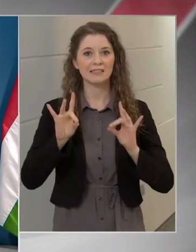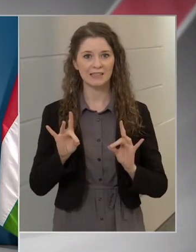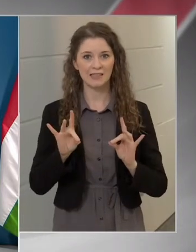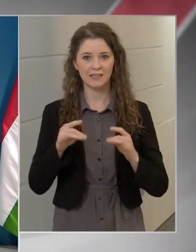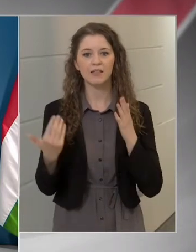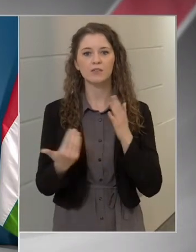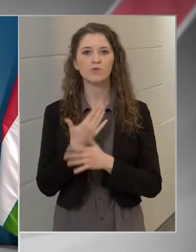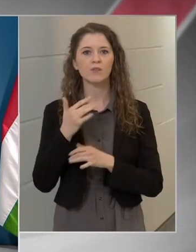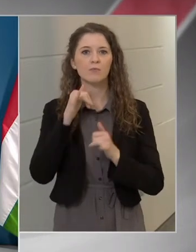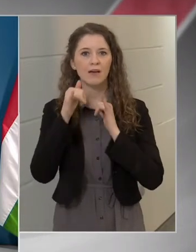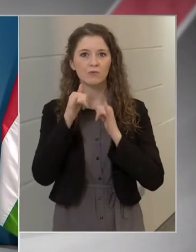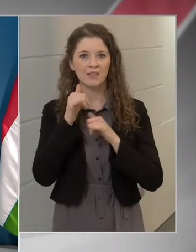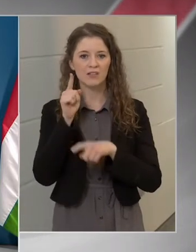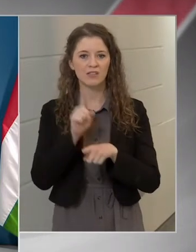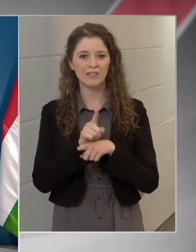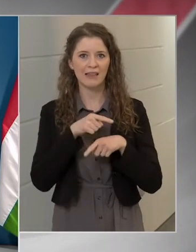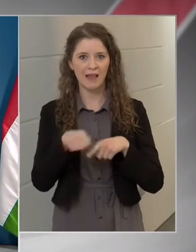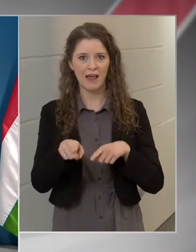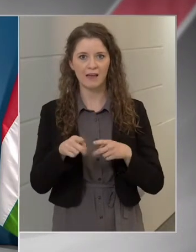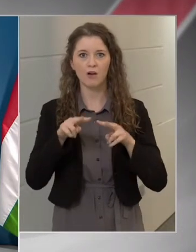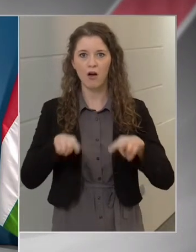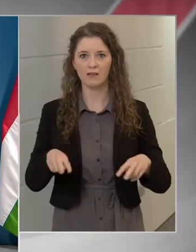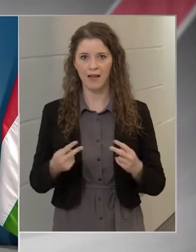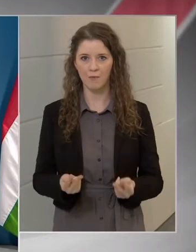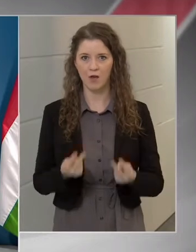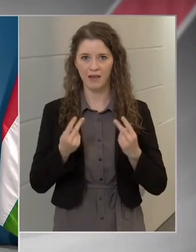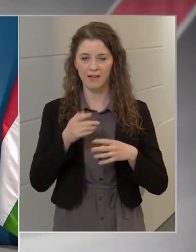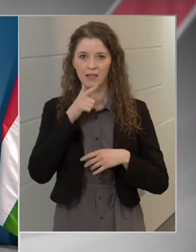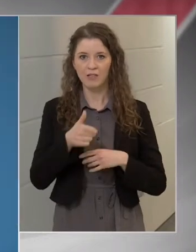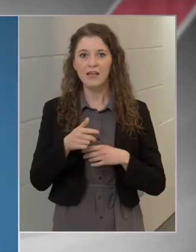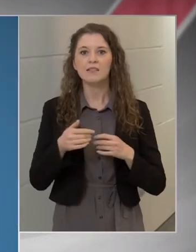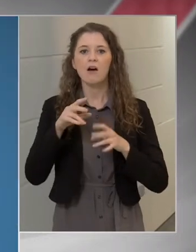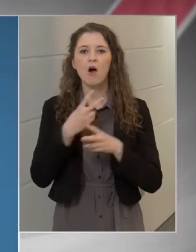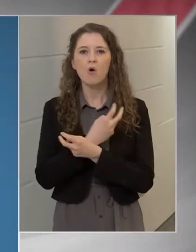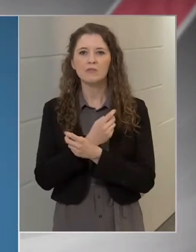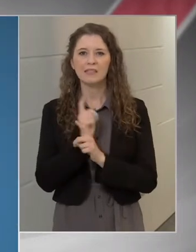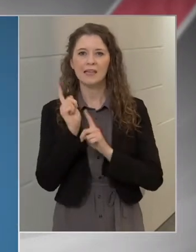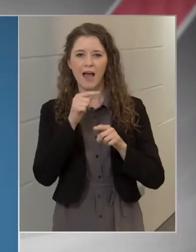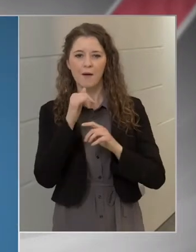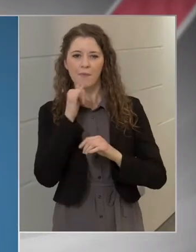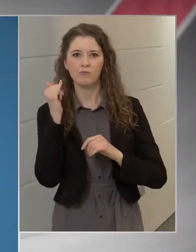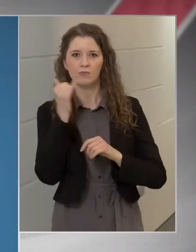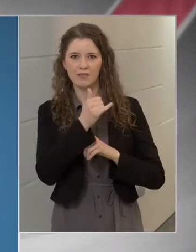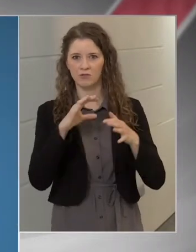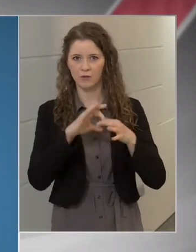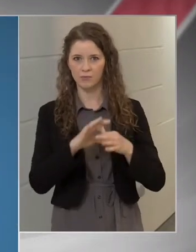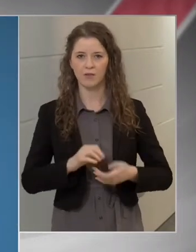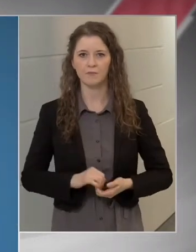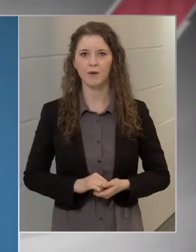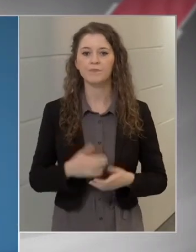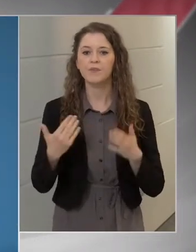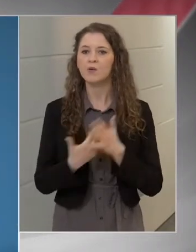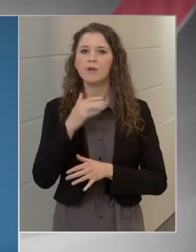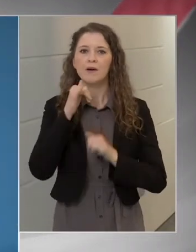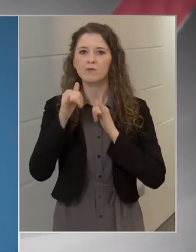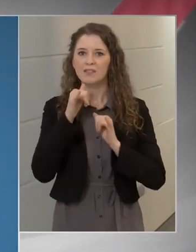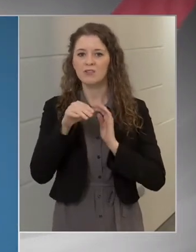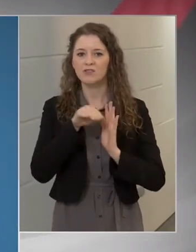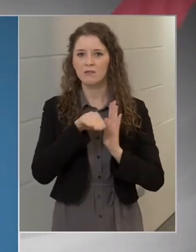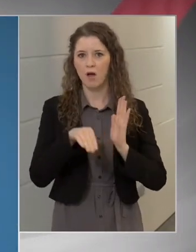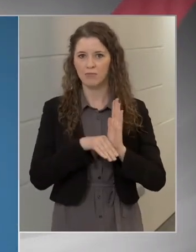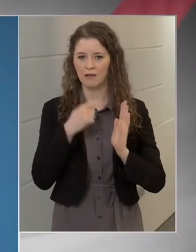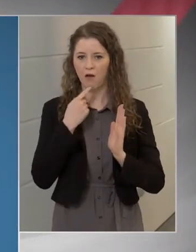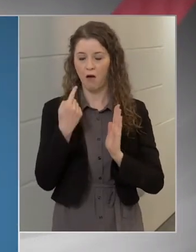beutazási rendelet lép hatályba az Ausztria területére történő beutazással kapcsolatban. Az új beutazási szabályok